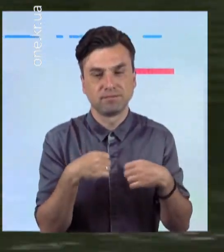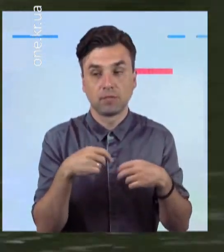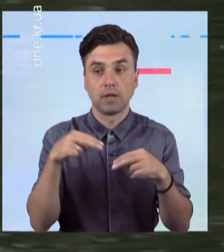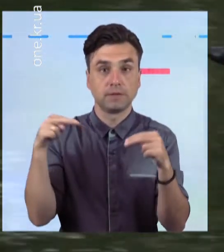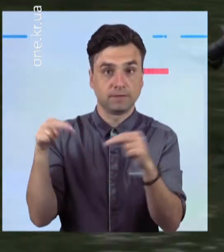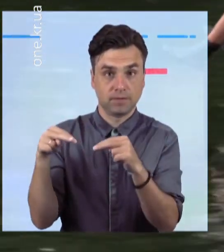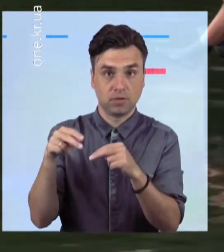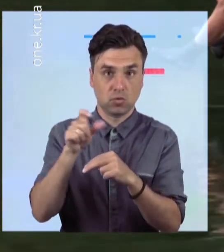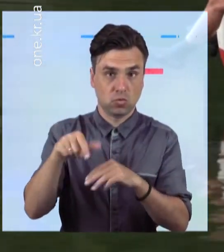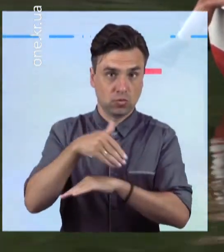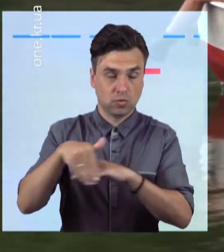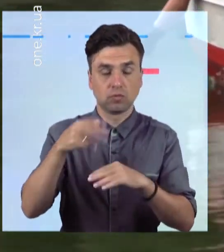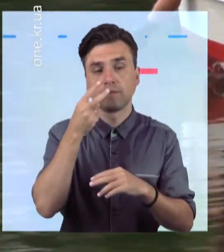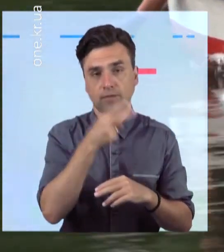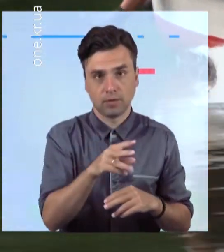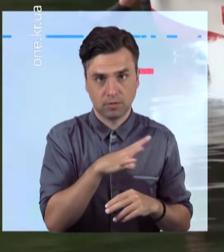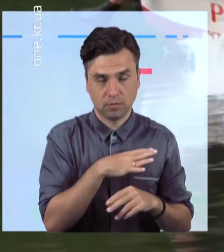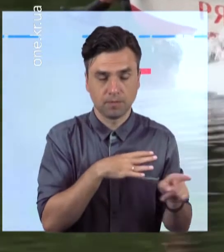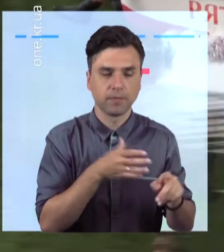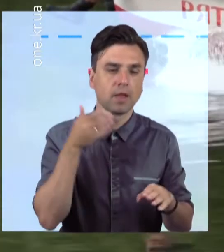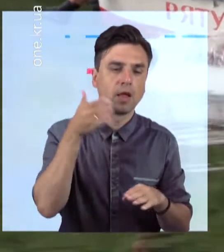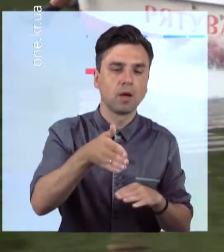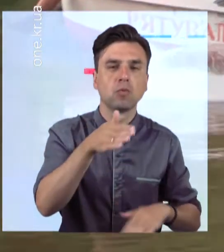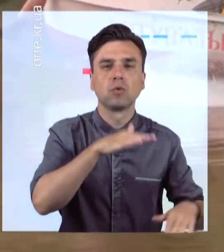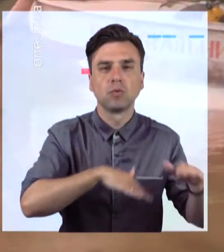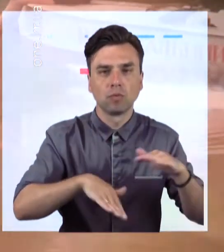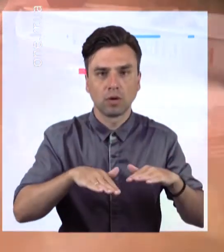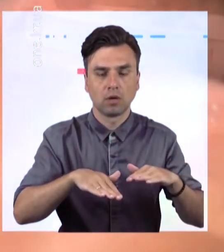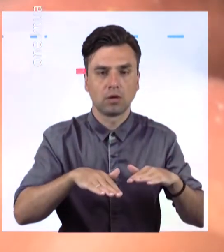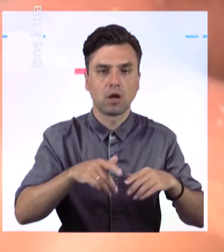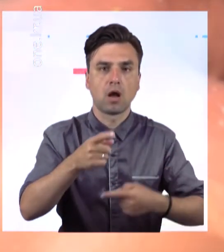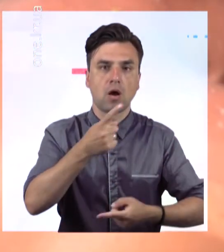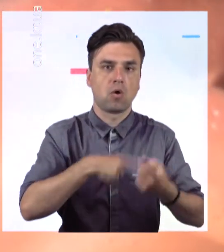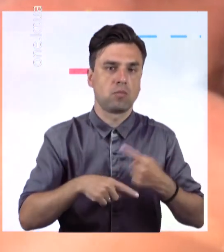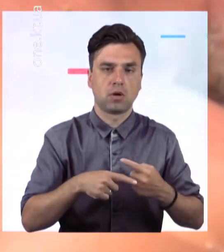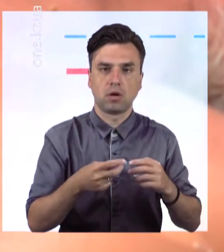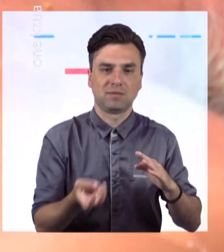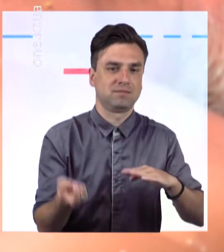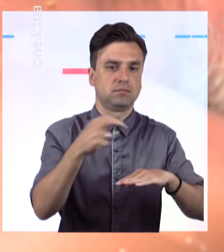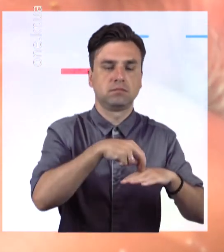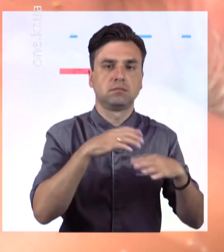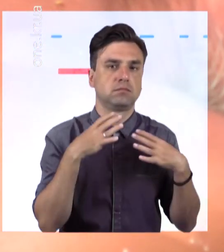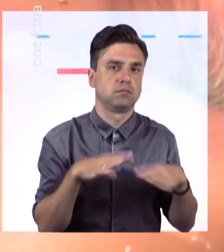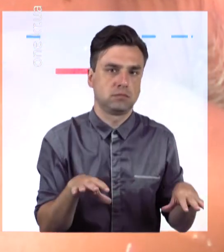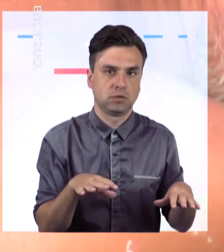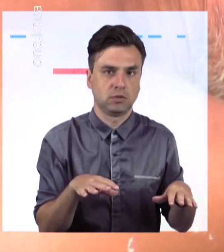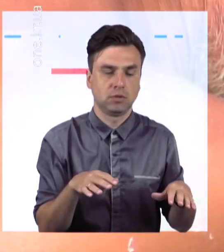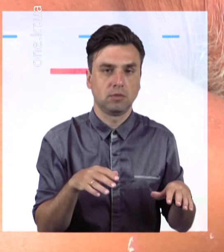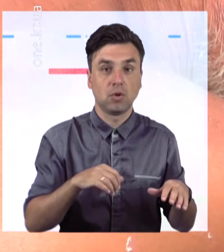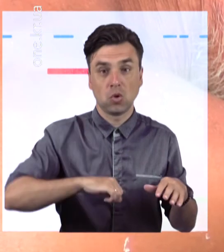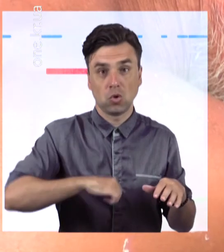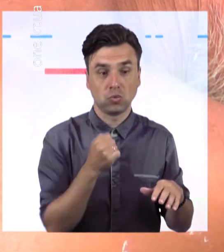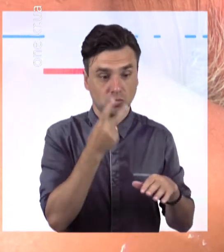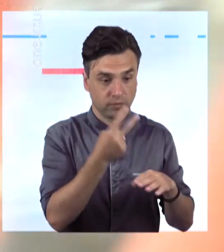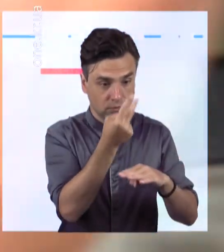про це, кажуть свідки, пішов у воду, а от вийти живим з неї вже не зміг. Його товариш почав вбити на сполох та гукати